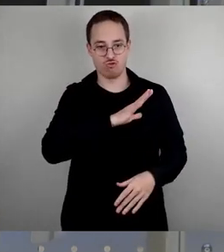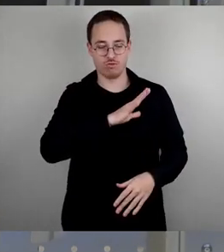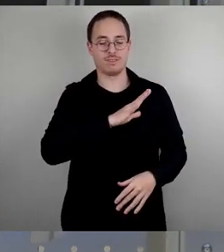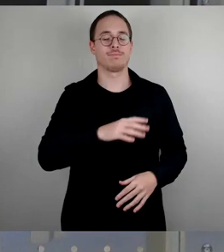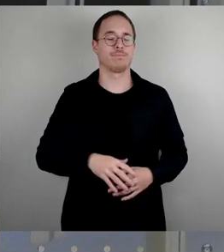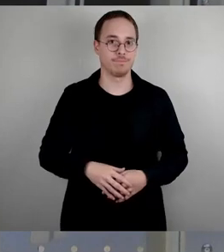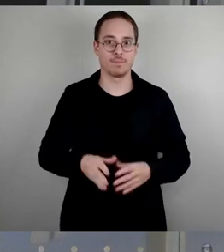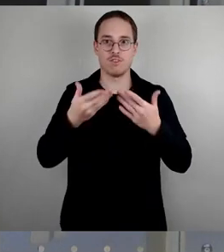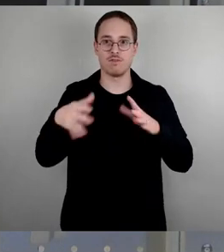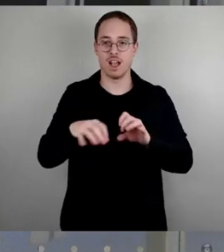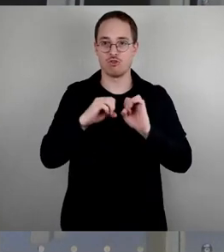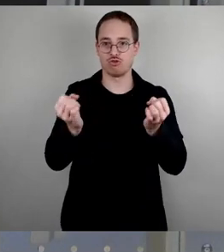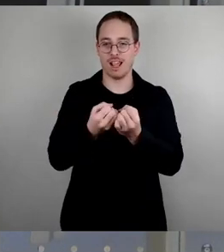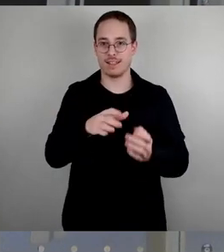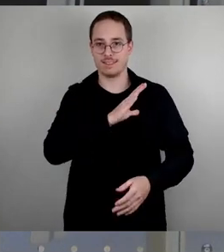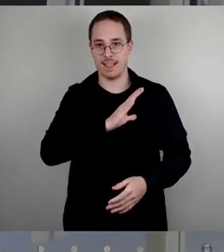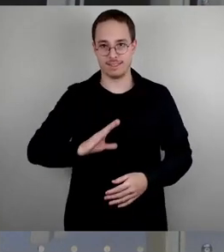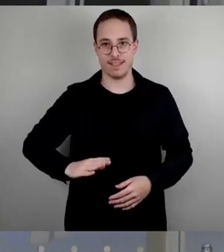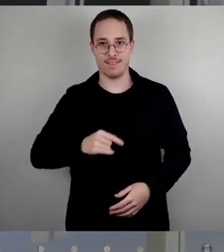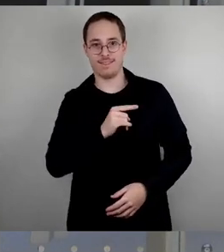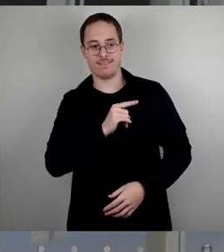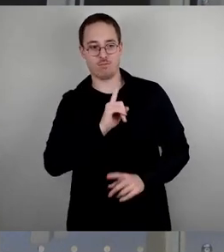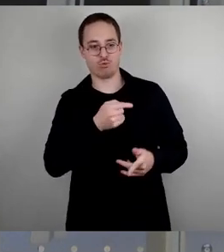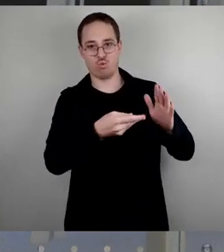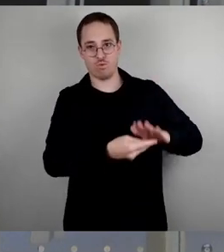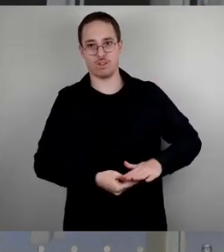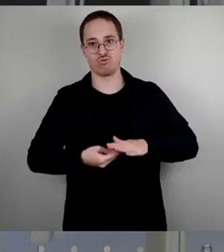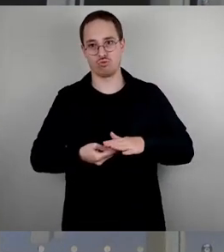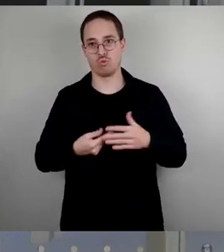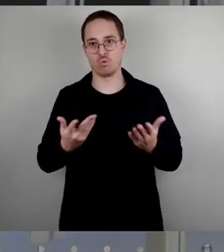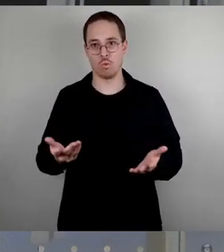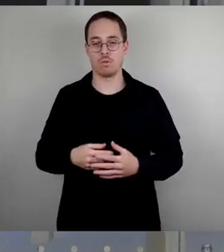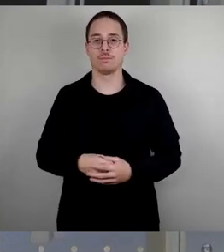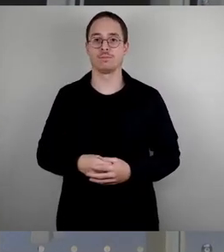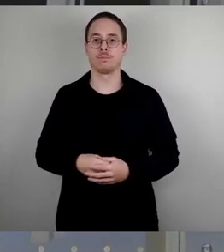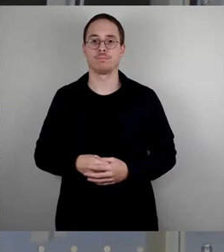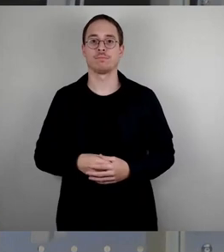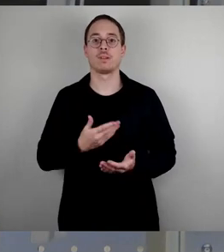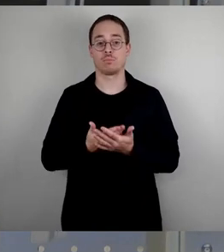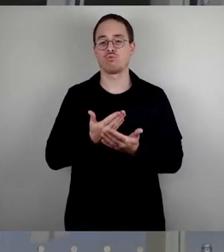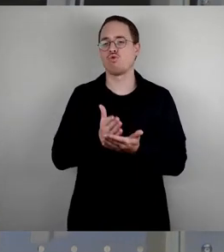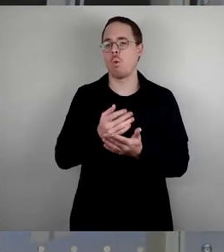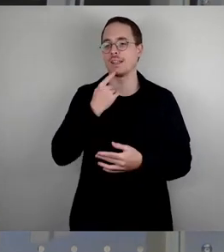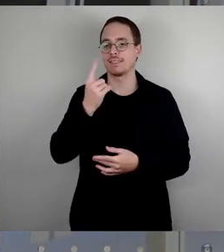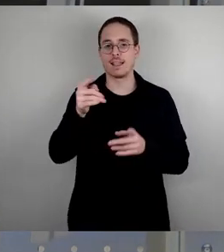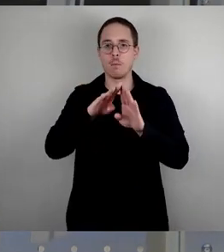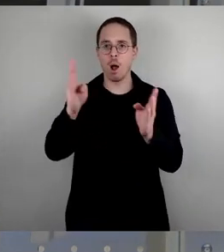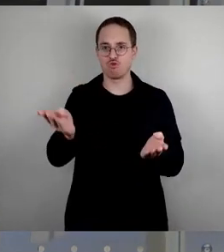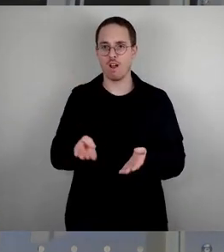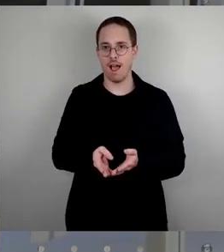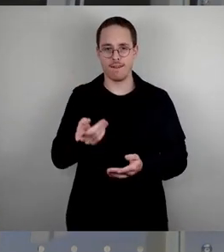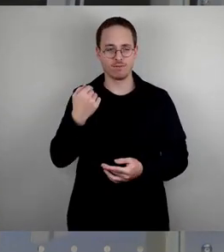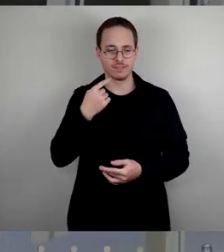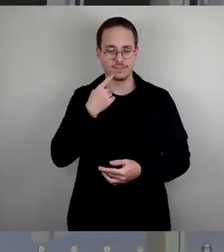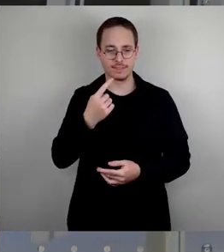ist für uns als Stadt ein ganz wichtiges Instrument und auch eine Zusage, die vom Land da ist, auch